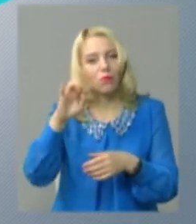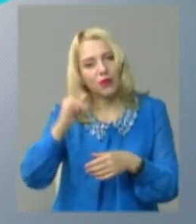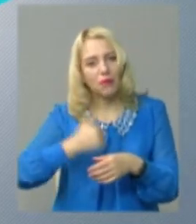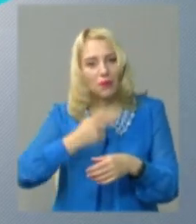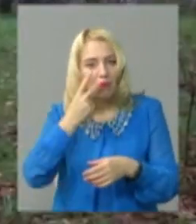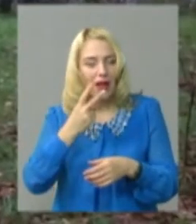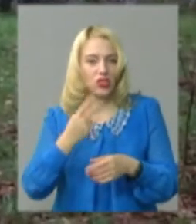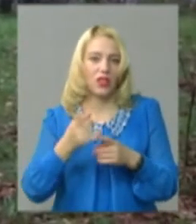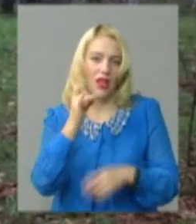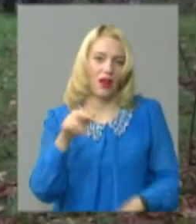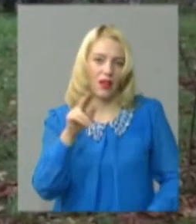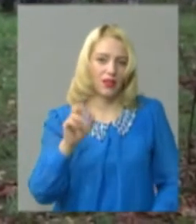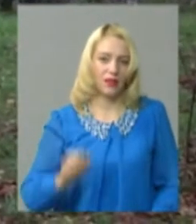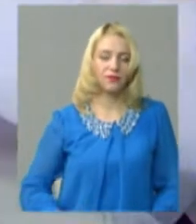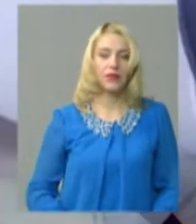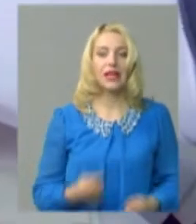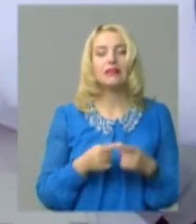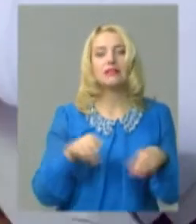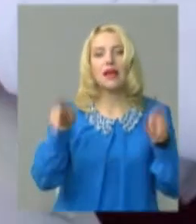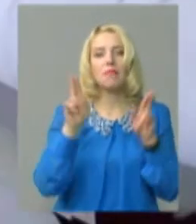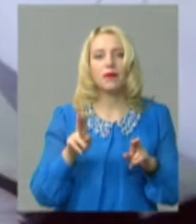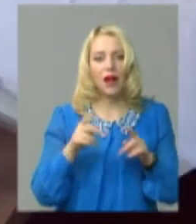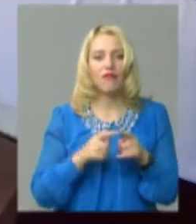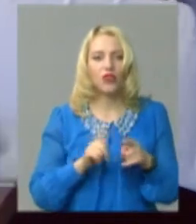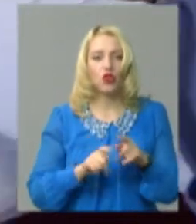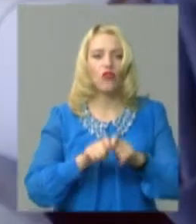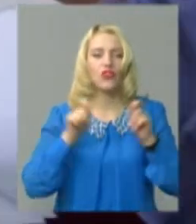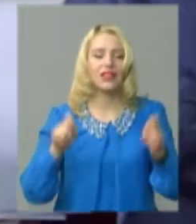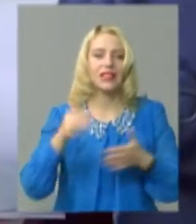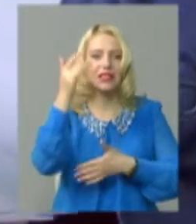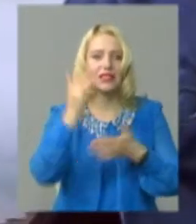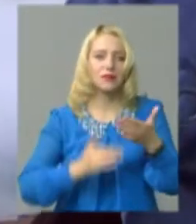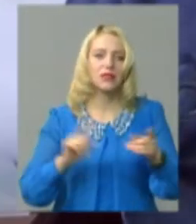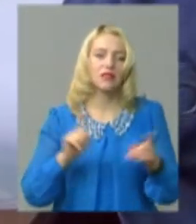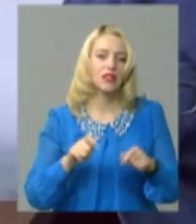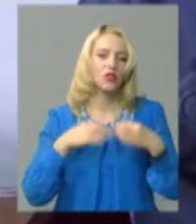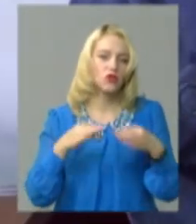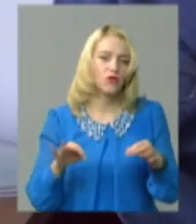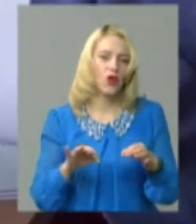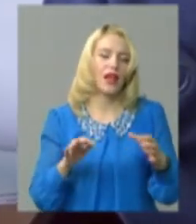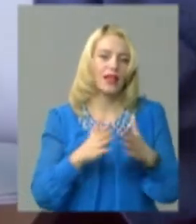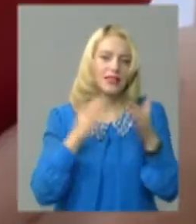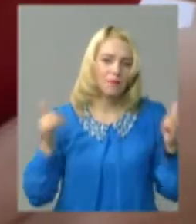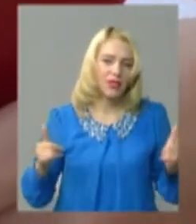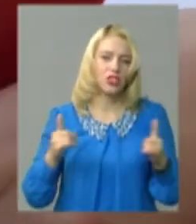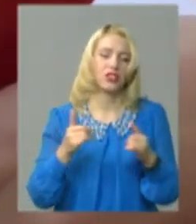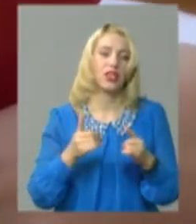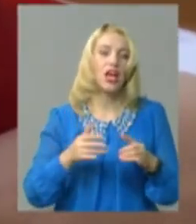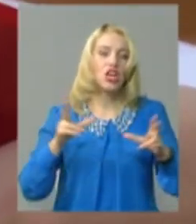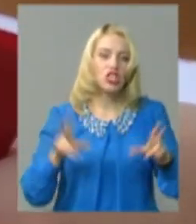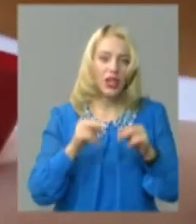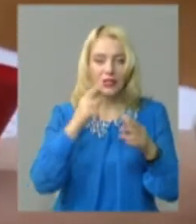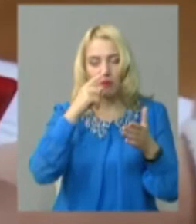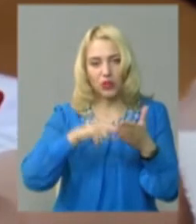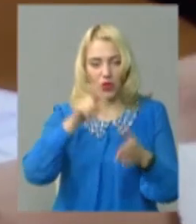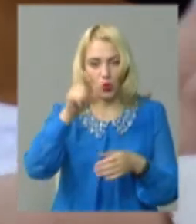якого він хоче бачити в раді. Це правило так званих відкритих списків, яке дозволяє збільшити шанси того чи іншого кандидата